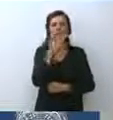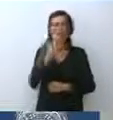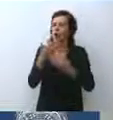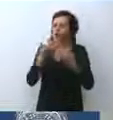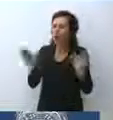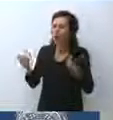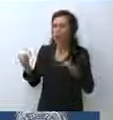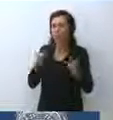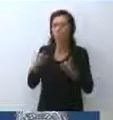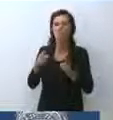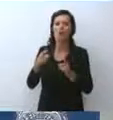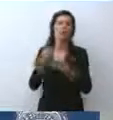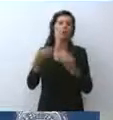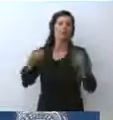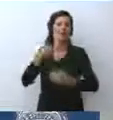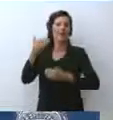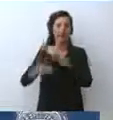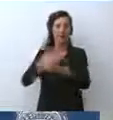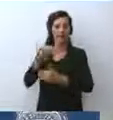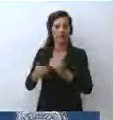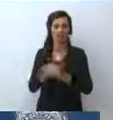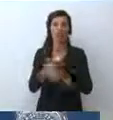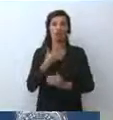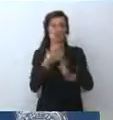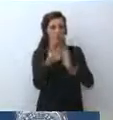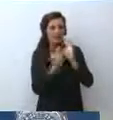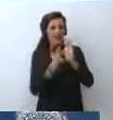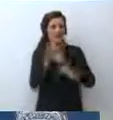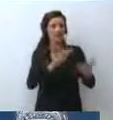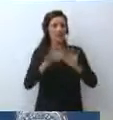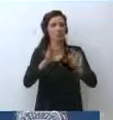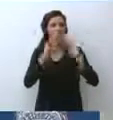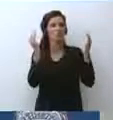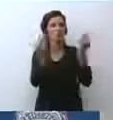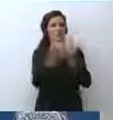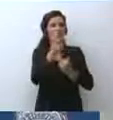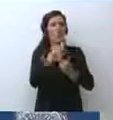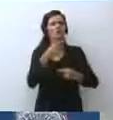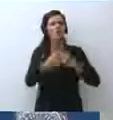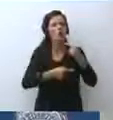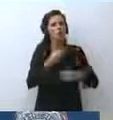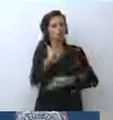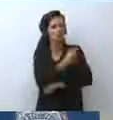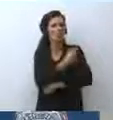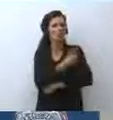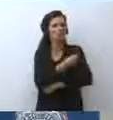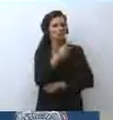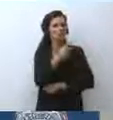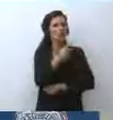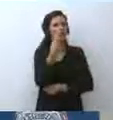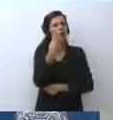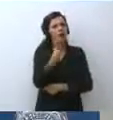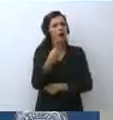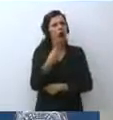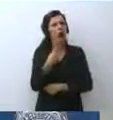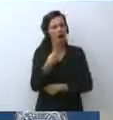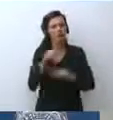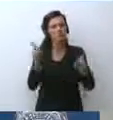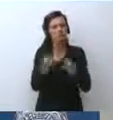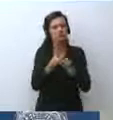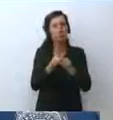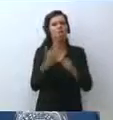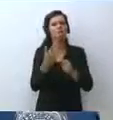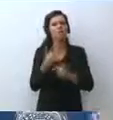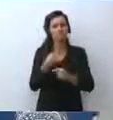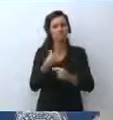ogni angolo del mondo dove le vaccinazioni sono in corso e questi dati ci danno un messaggio univoco, molto chiaro e